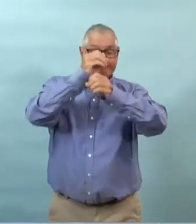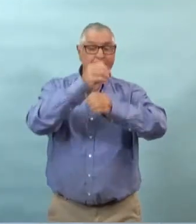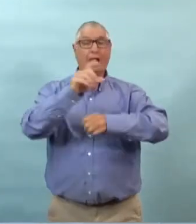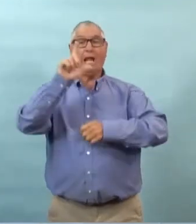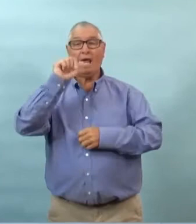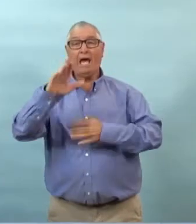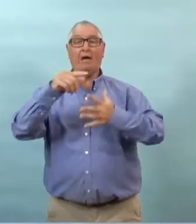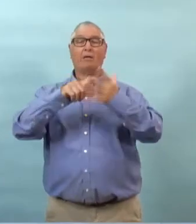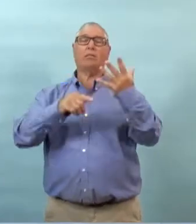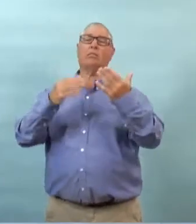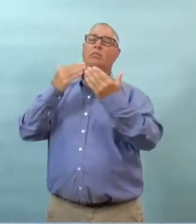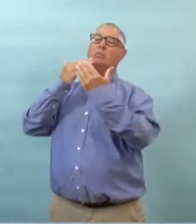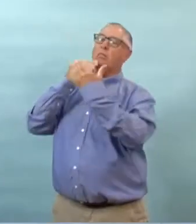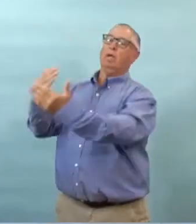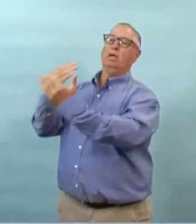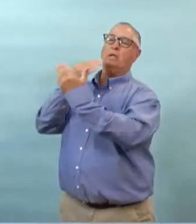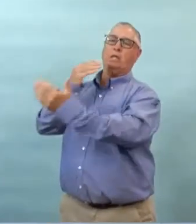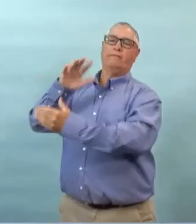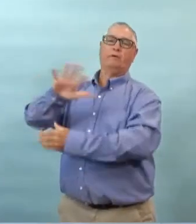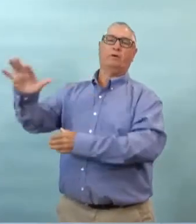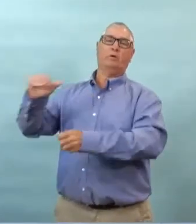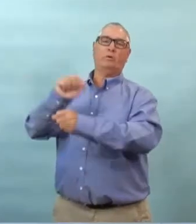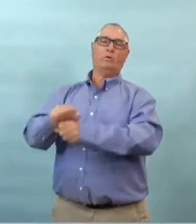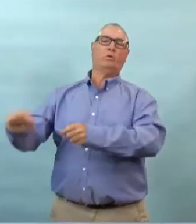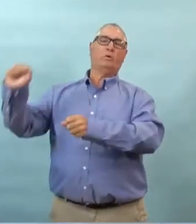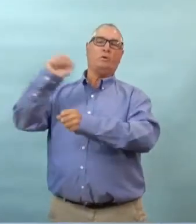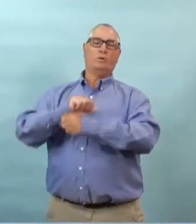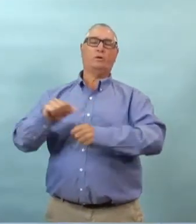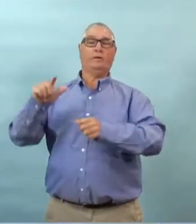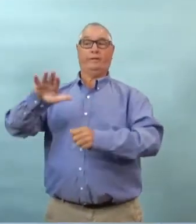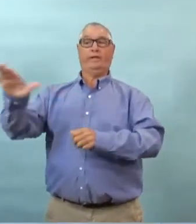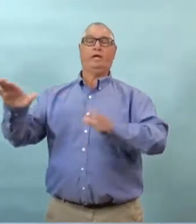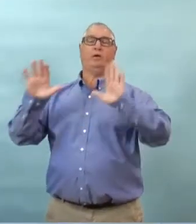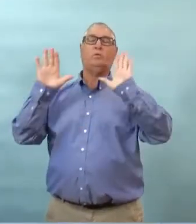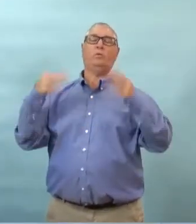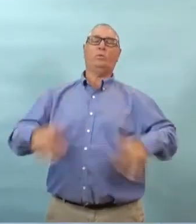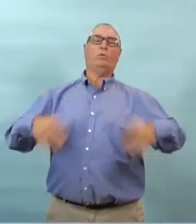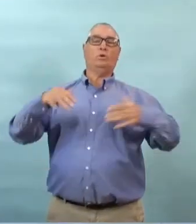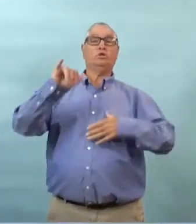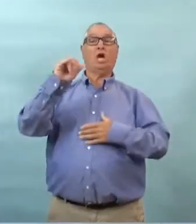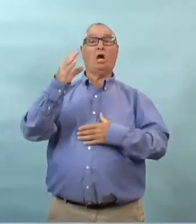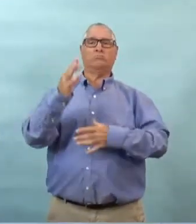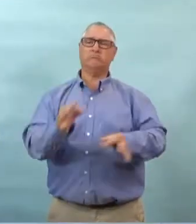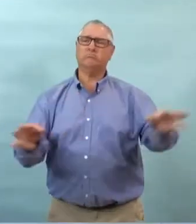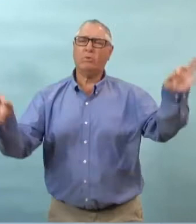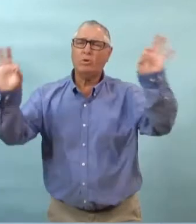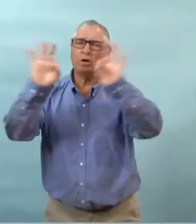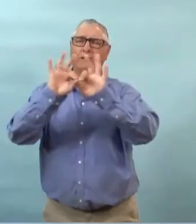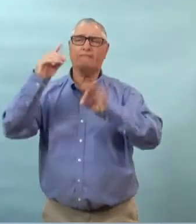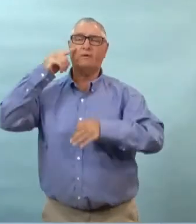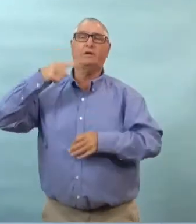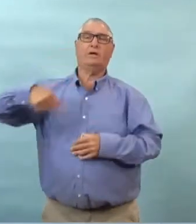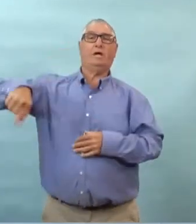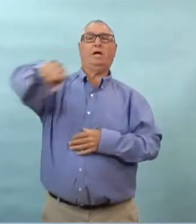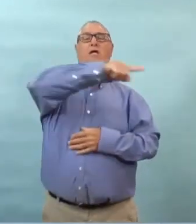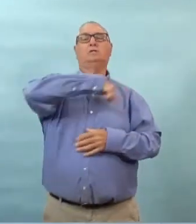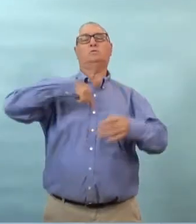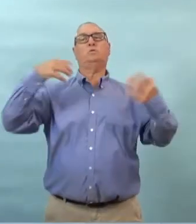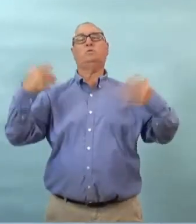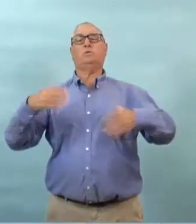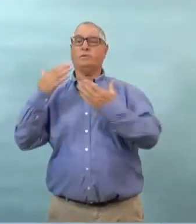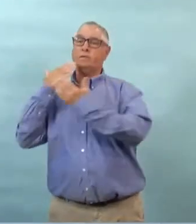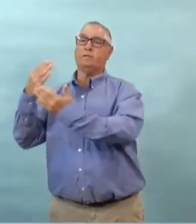nous permet d'obtenir ces résultats tous les jours c'est vraiment un travail très important qui est fait c'est ça qui nous permet de